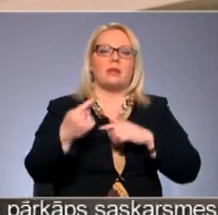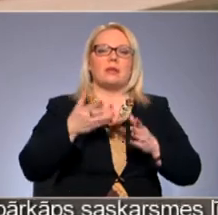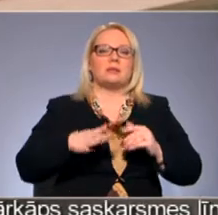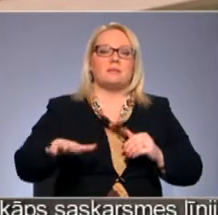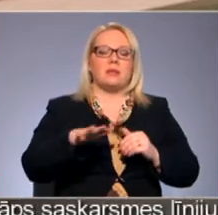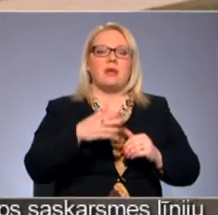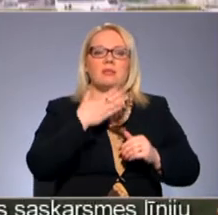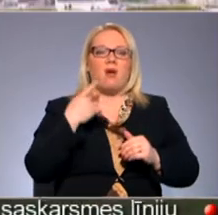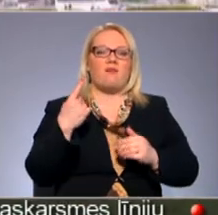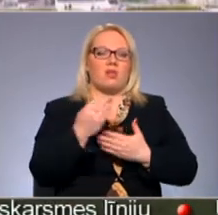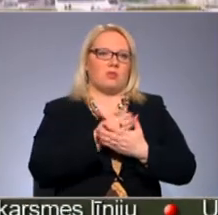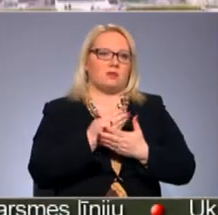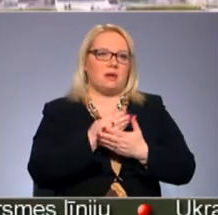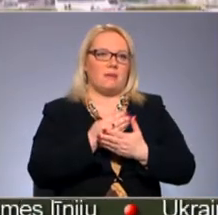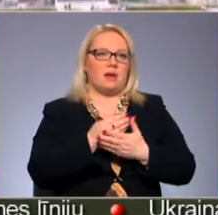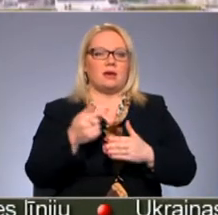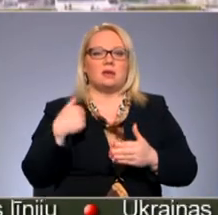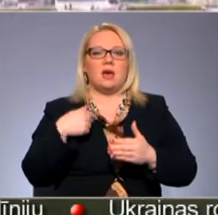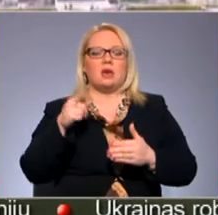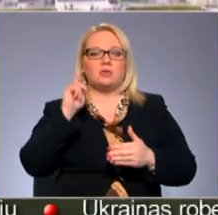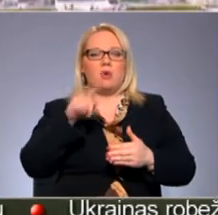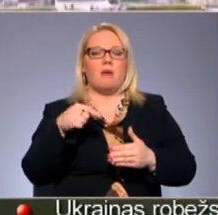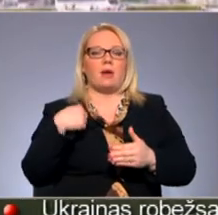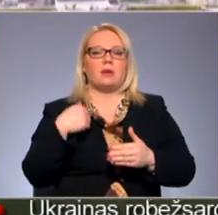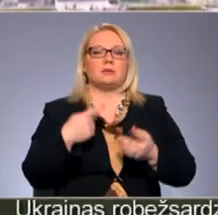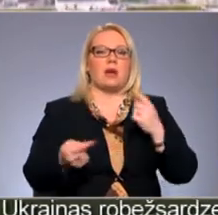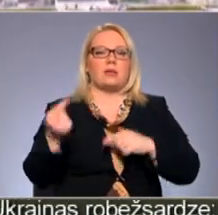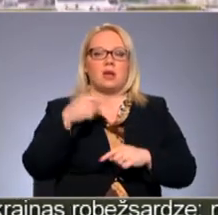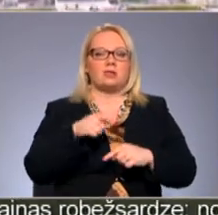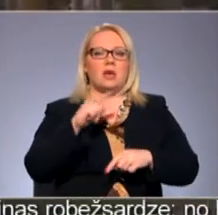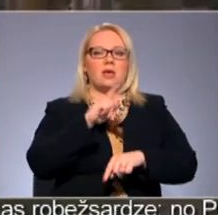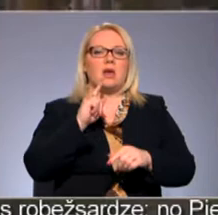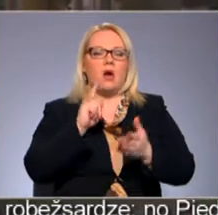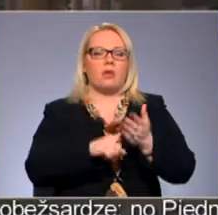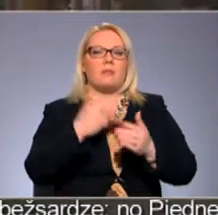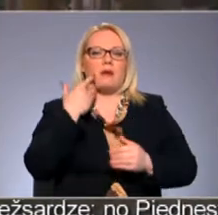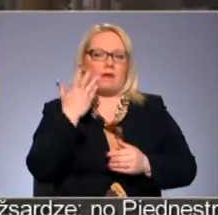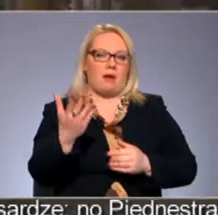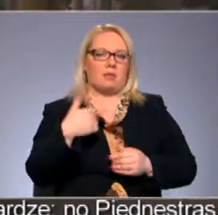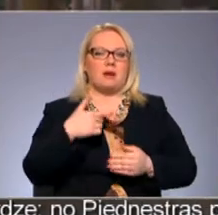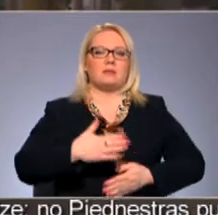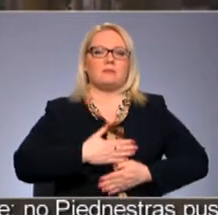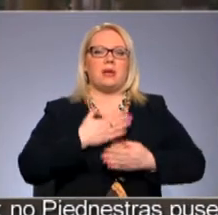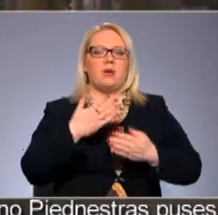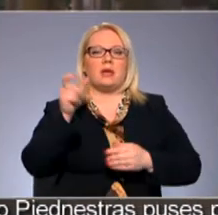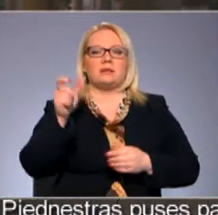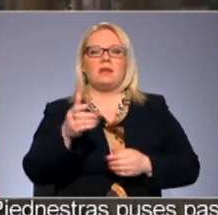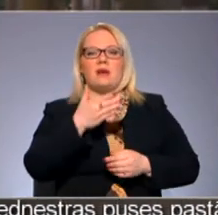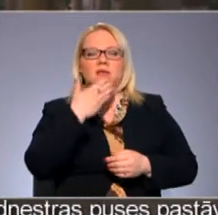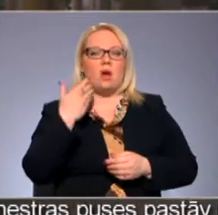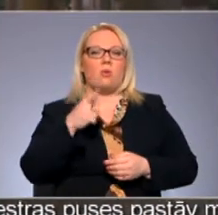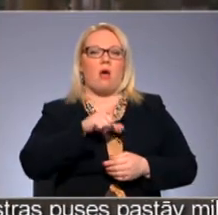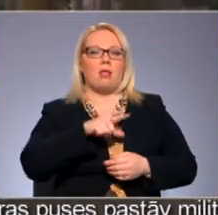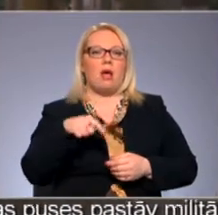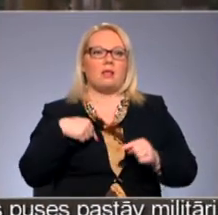neviennozīmīgas. Es persnīgi domāju, ka es pirms atgriezīšos, ja tā jautājums tikai par laiku. Katu. Manas miļotais cilvēks nav no Latvijas līdz ar to.